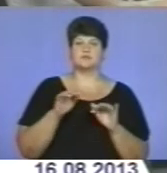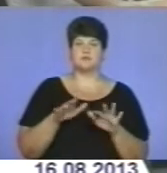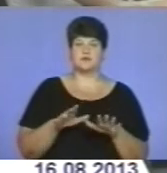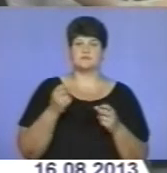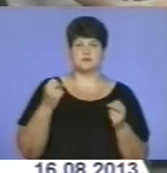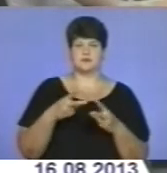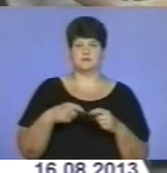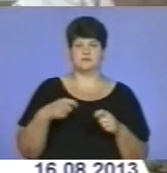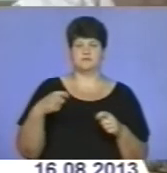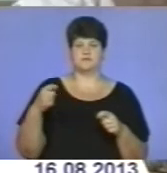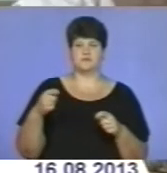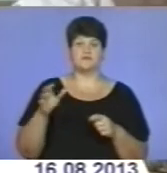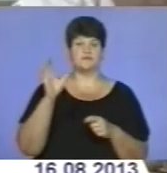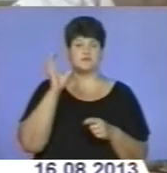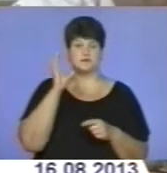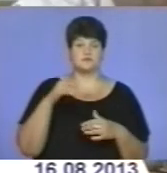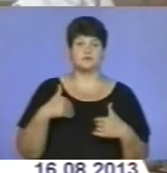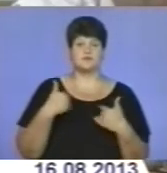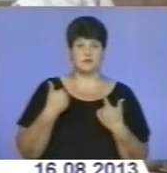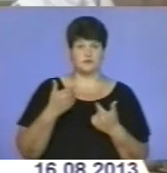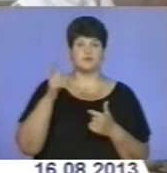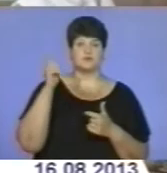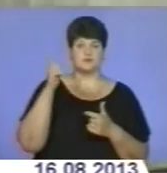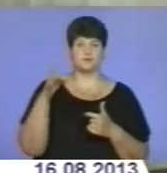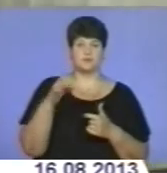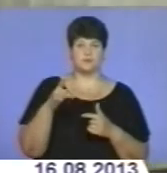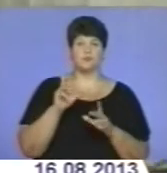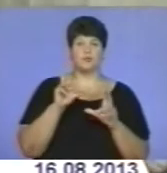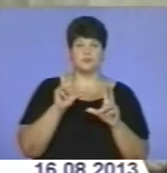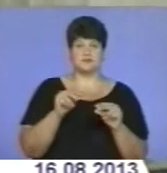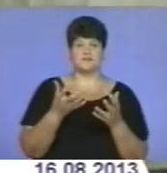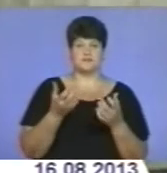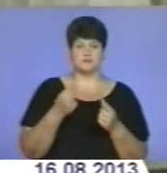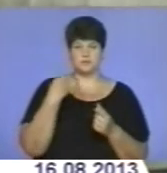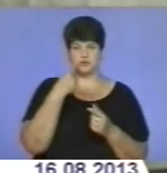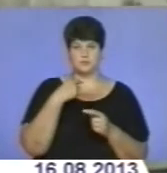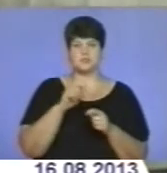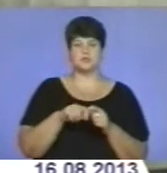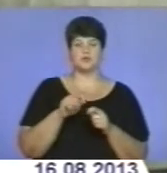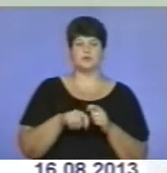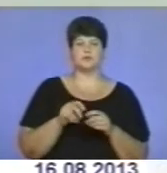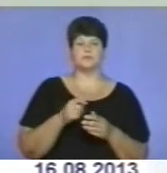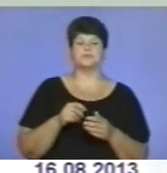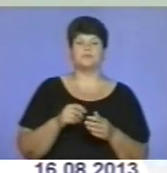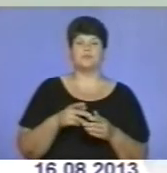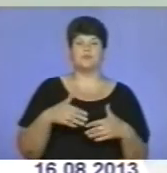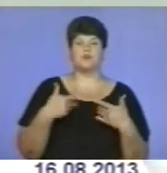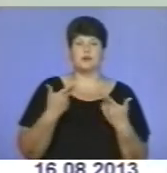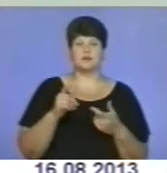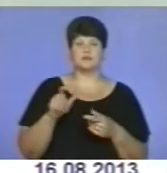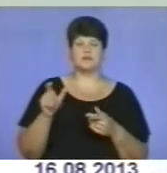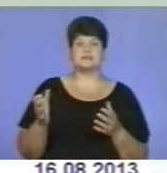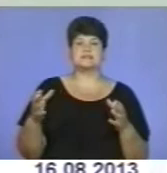навмисно затягують. Вислухавши звернення чортківщан, полковник міліції пообіцяв взяти під особистий контроль розслідування. Порадив громадянам